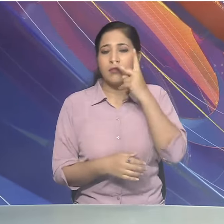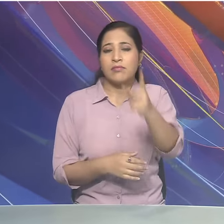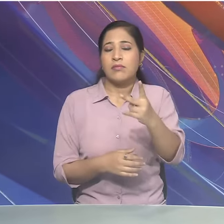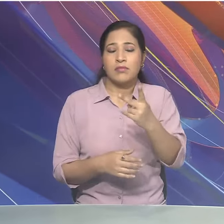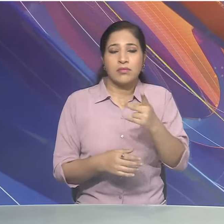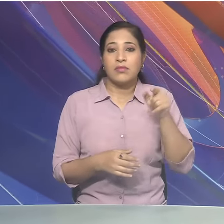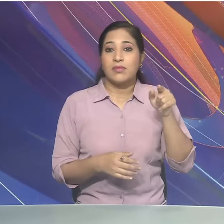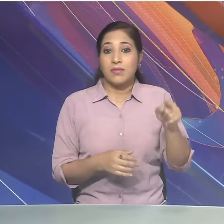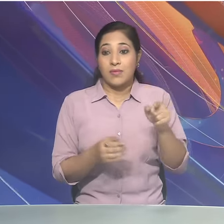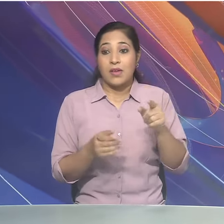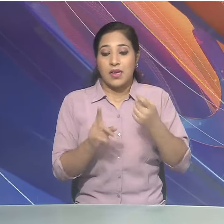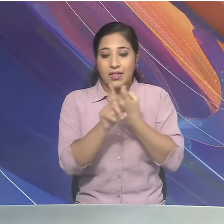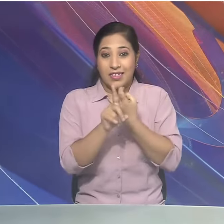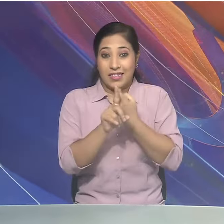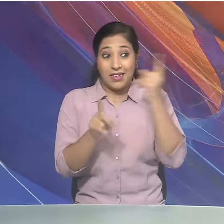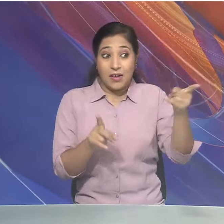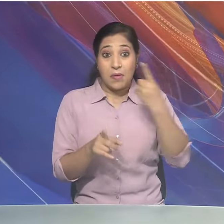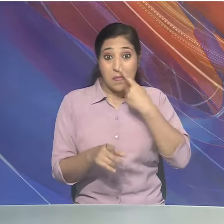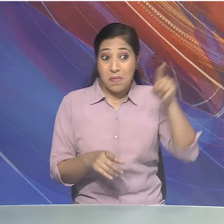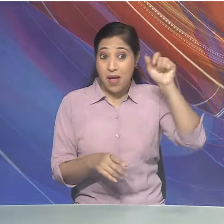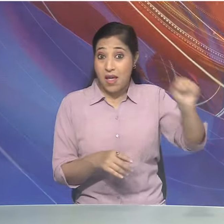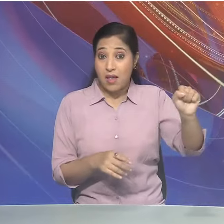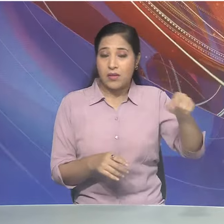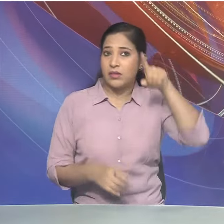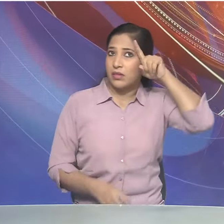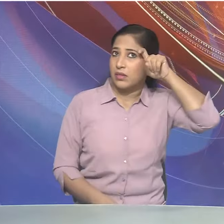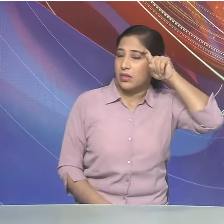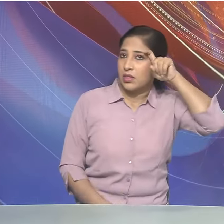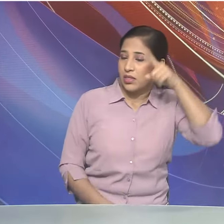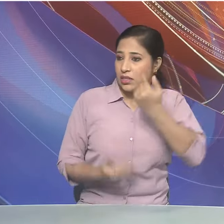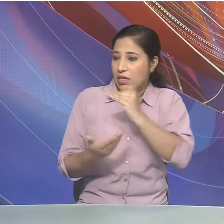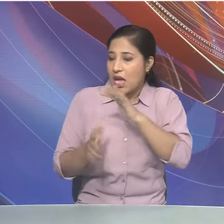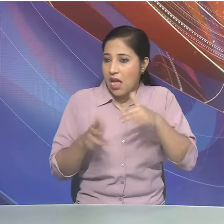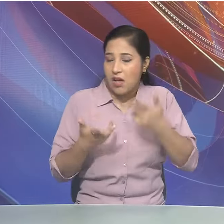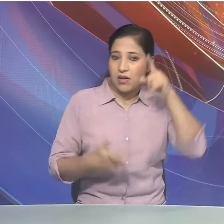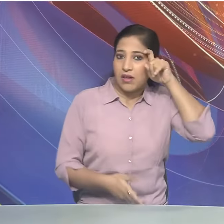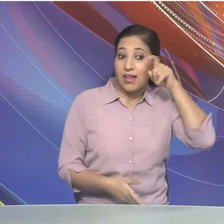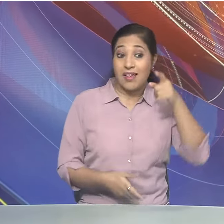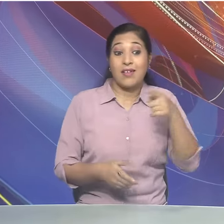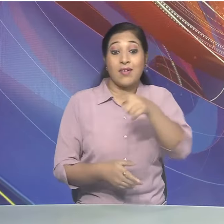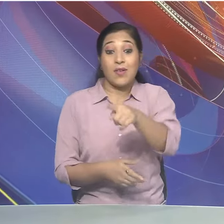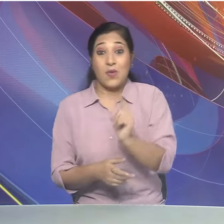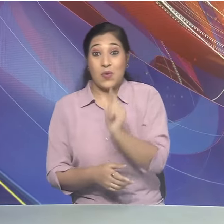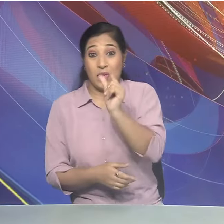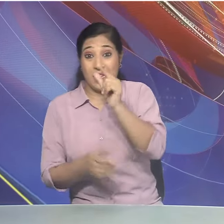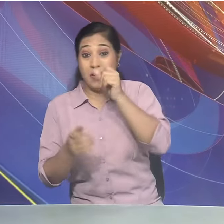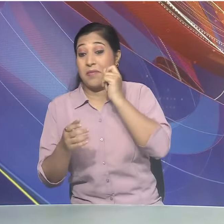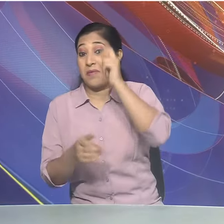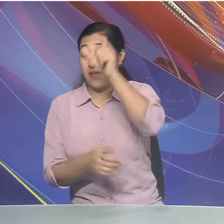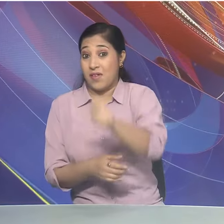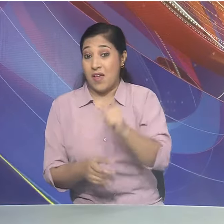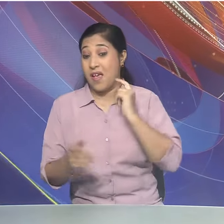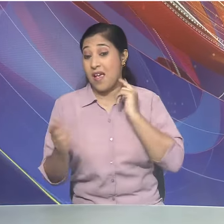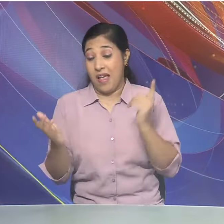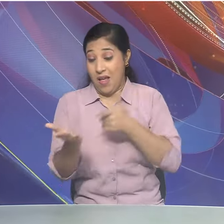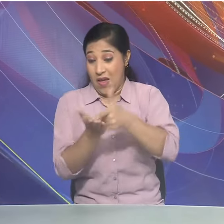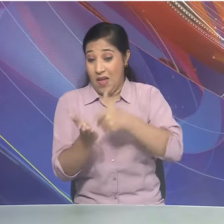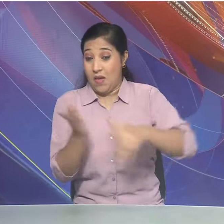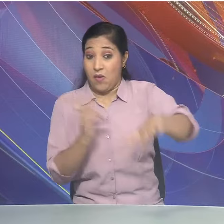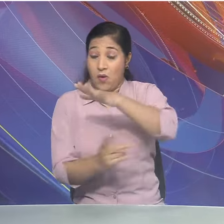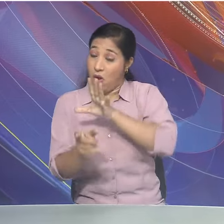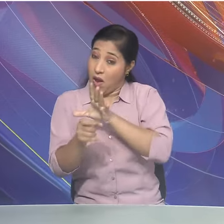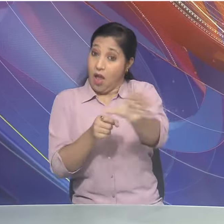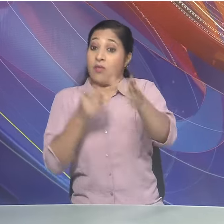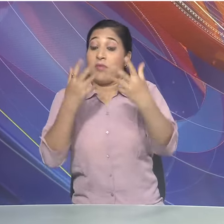देखने को मिलेगा कि कीर्ती की मा को उसकी चिंता सता रही है इधार उतकरश को गाउवालों ने गाउव से निकलने के लिए